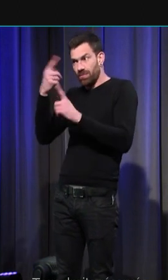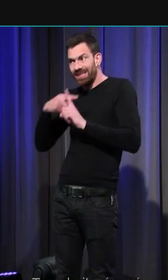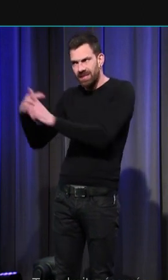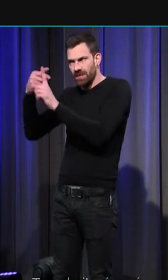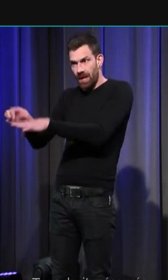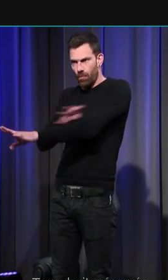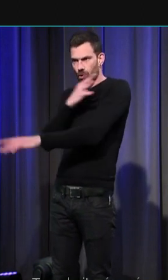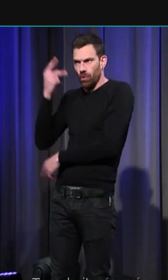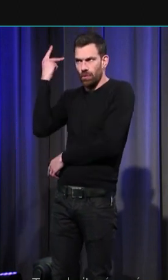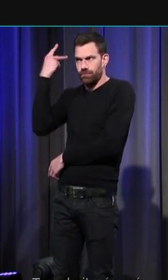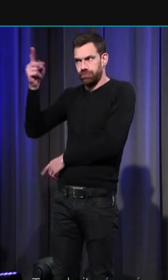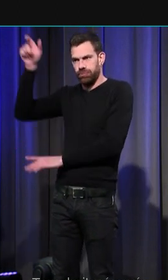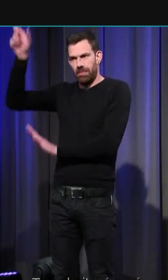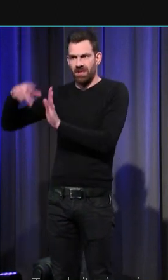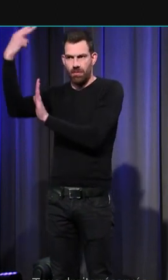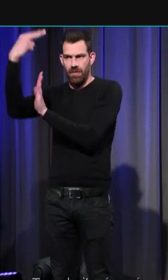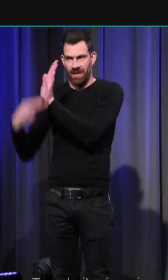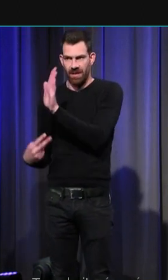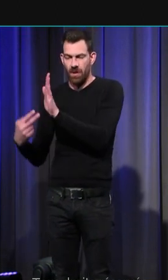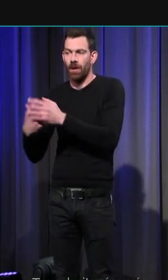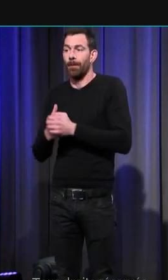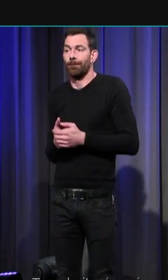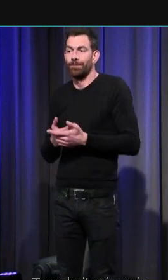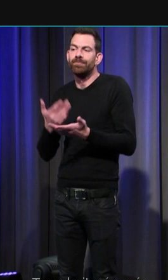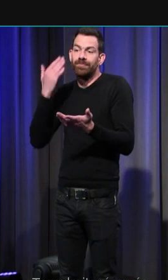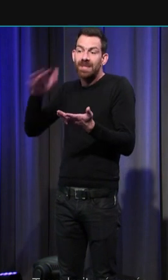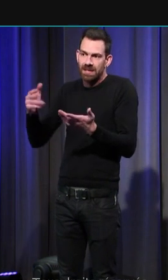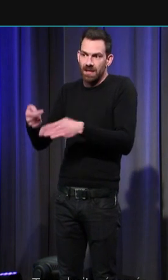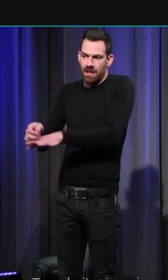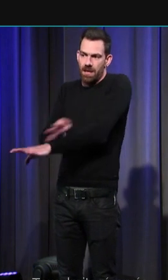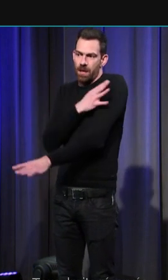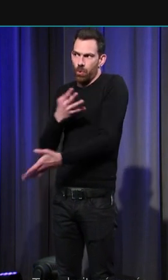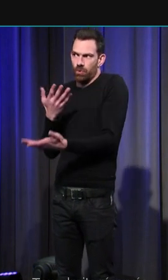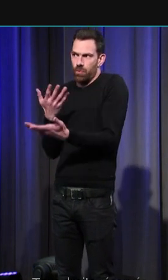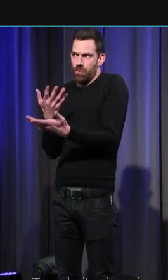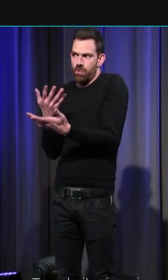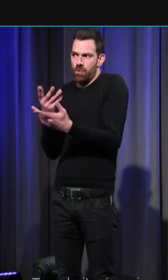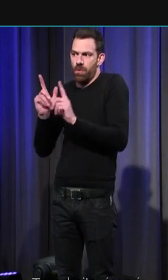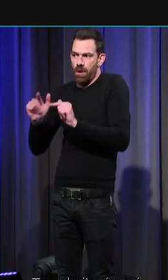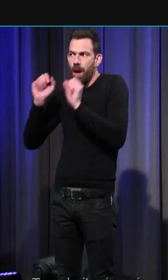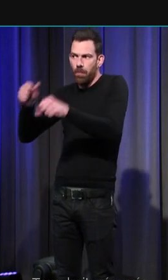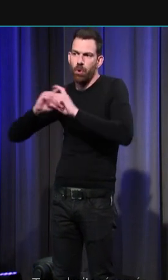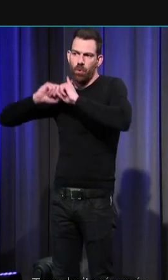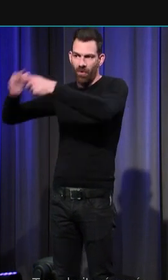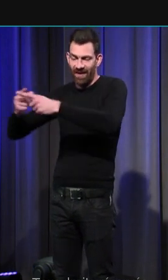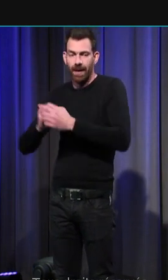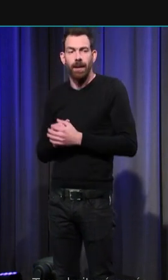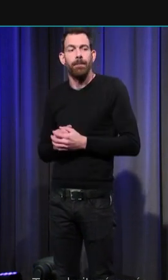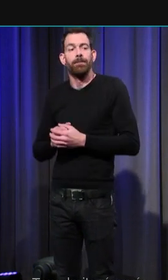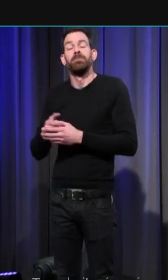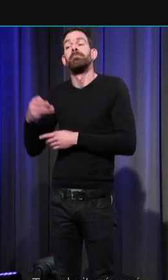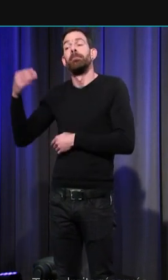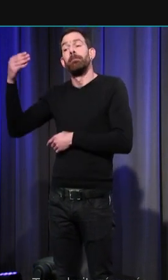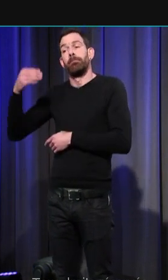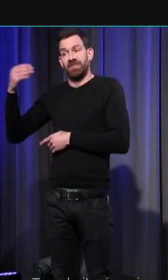qu'ils étaient, ils savaient que l'émotion est un puissant instrument pour convaincre. Mais Michelet, parlant du Moyen Âge